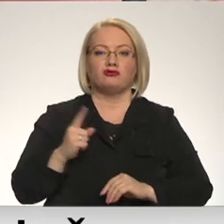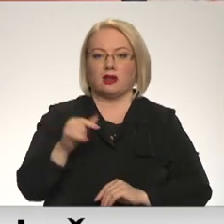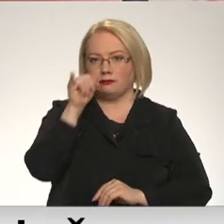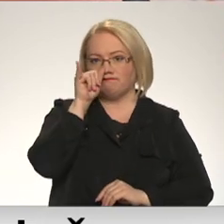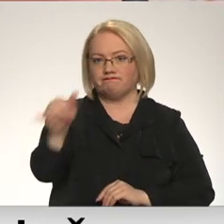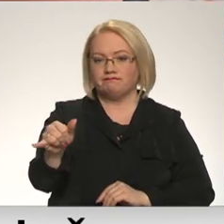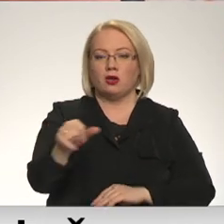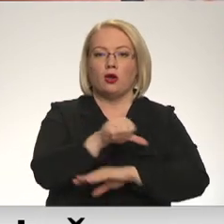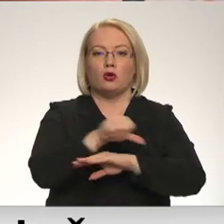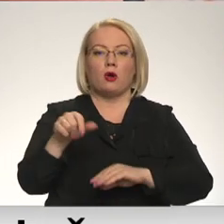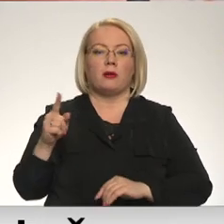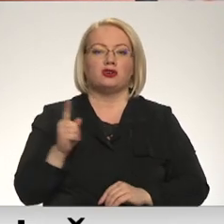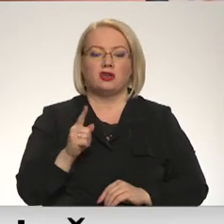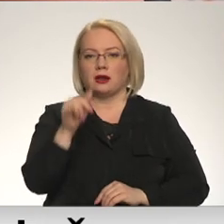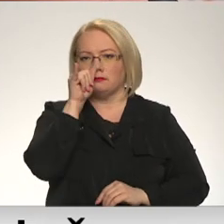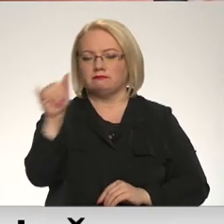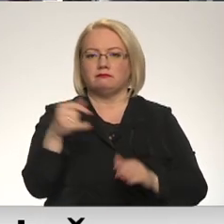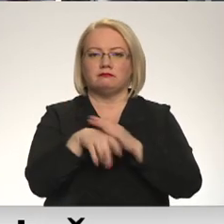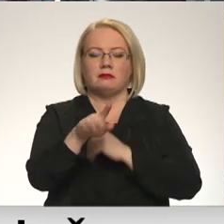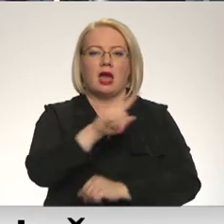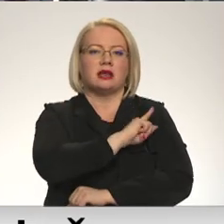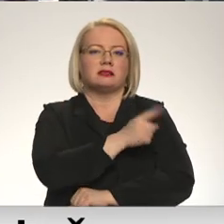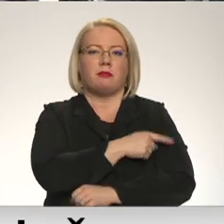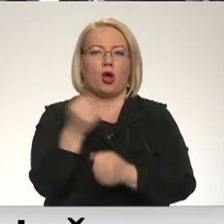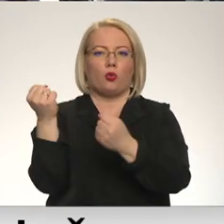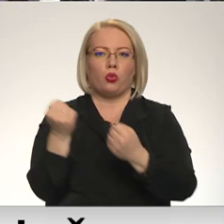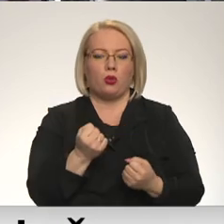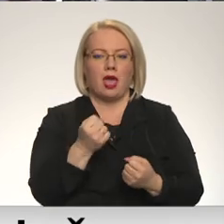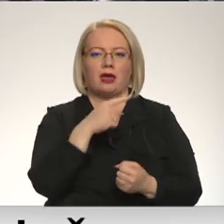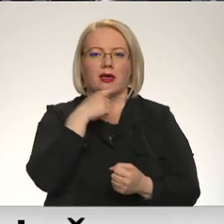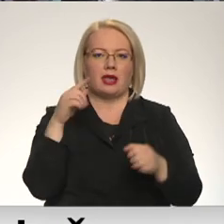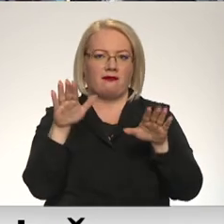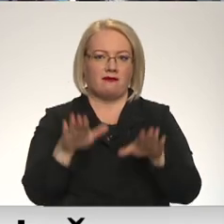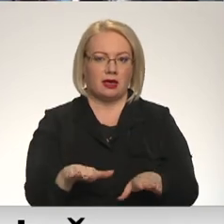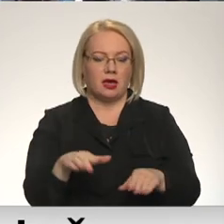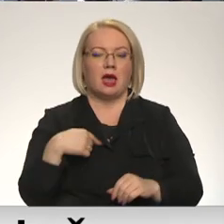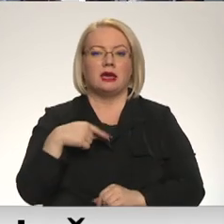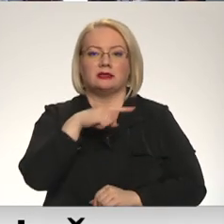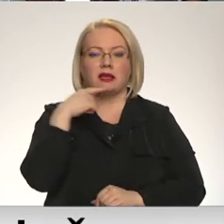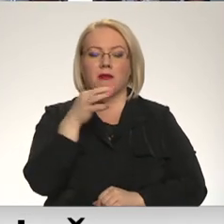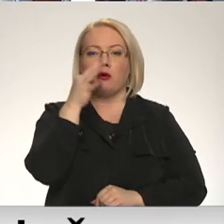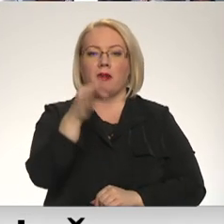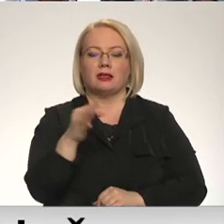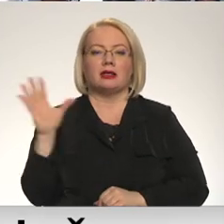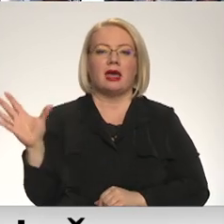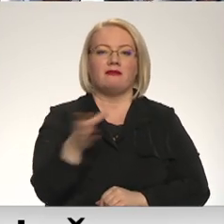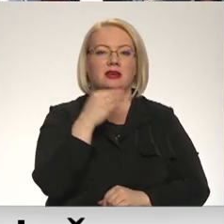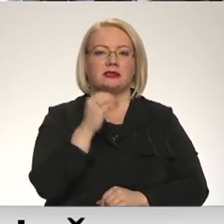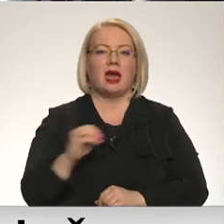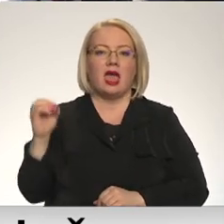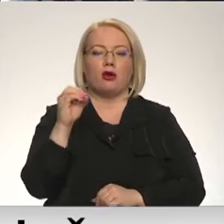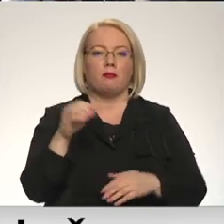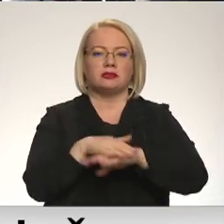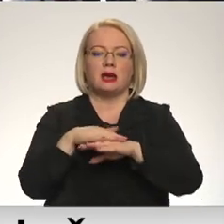Robežasargi ar varu nelaida viņas laukā, ar spēku noturēja viņas Krievijā. Es gribu pateikt, lai visa Eiropas sabiedrība